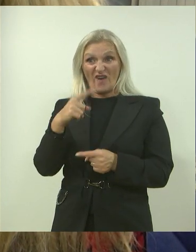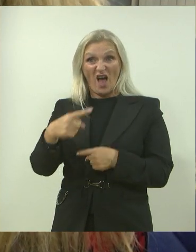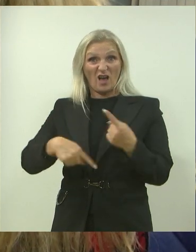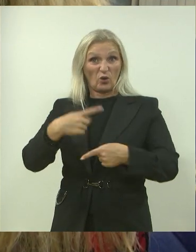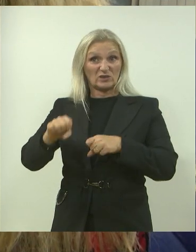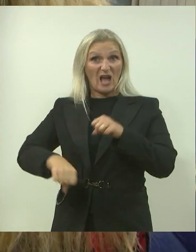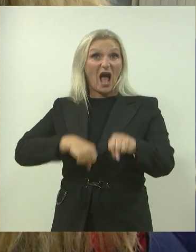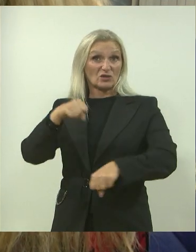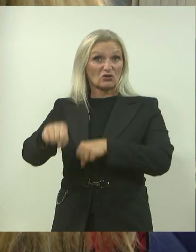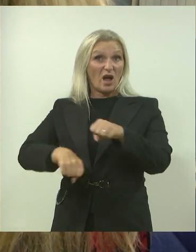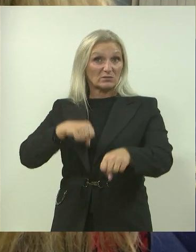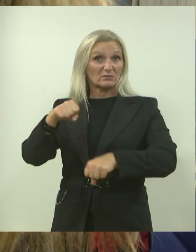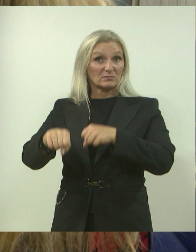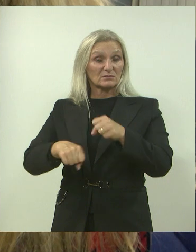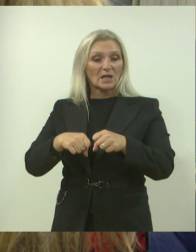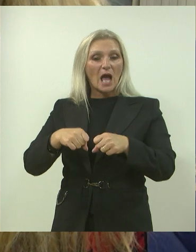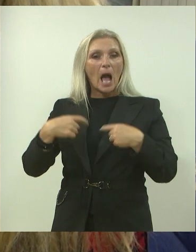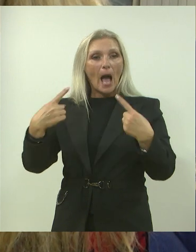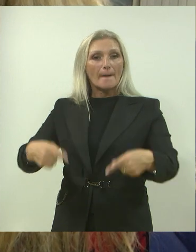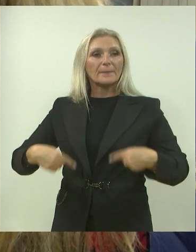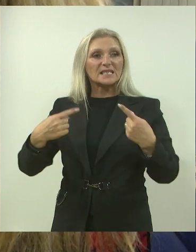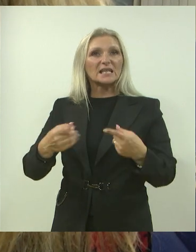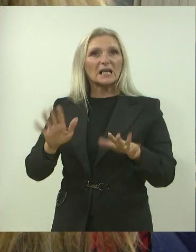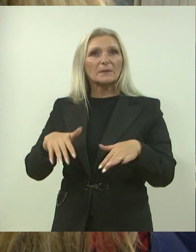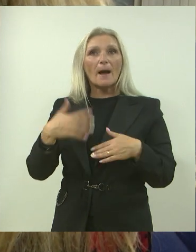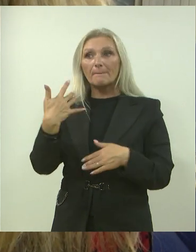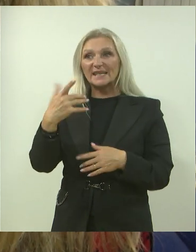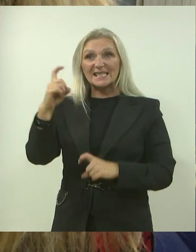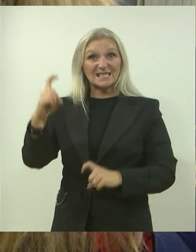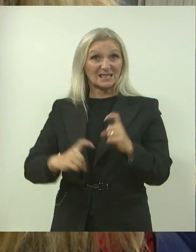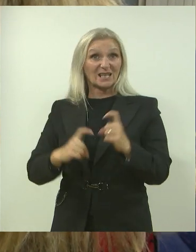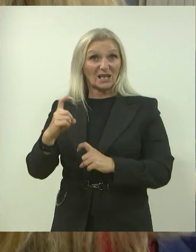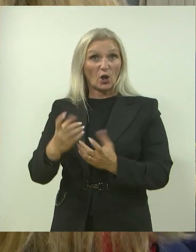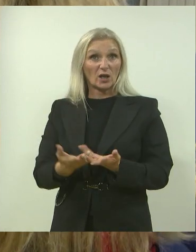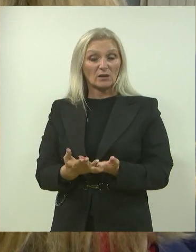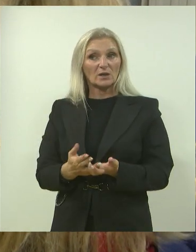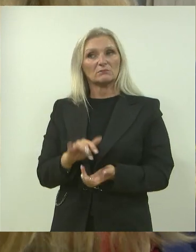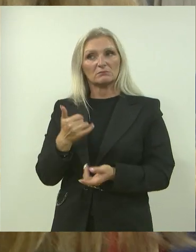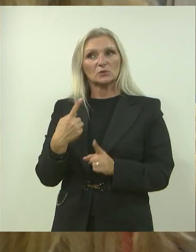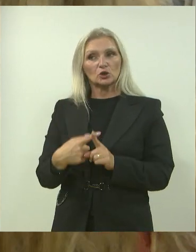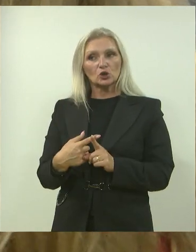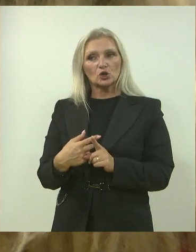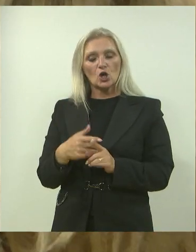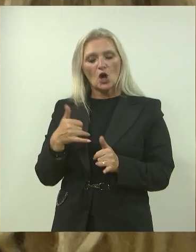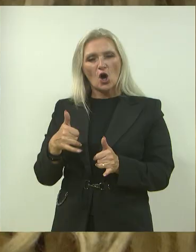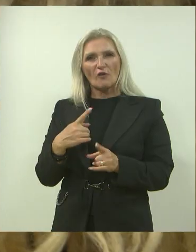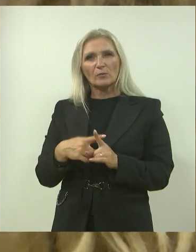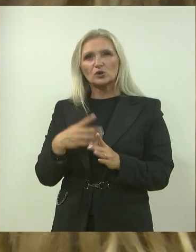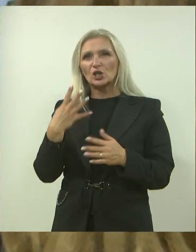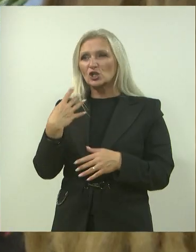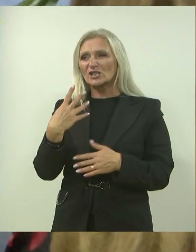bicikl je u pitanju, ali na tom biciklu je gotovo 50 kg. Točno, skorom gotovo 50, ovaj put je bilo 48,